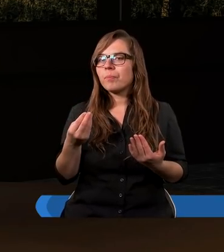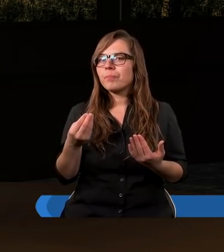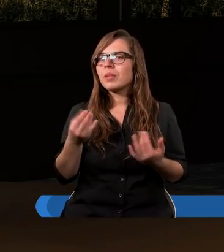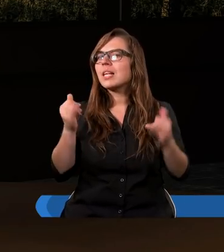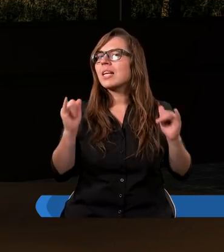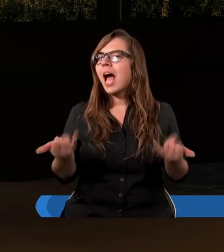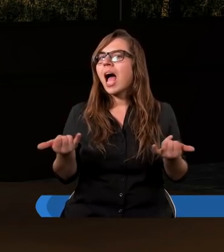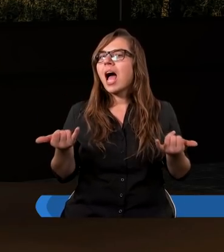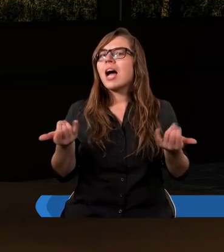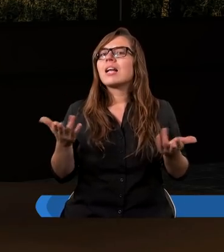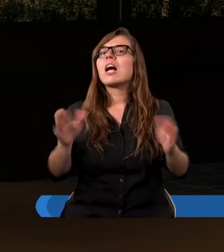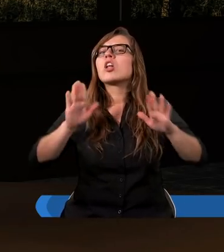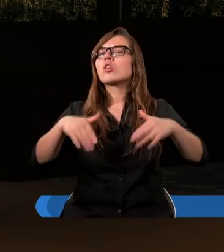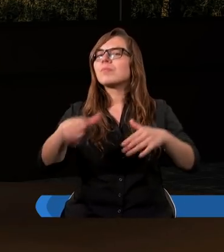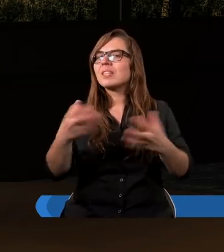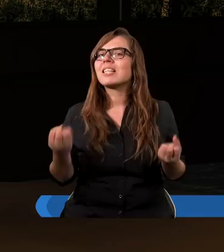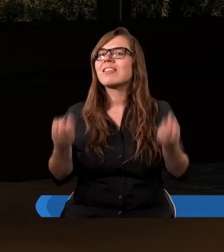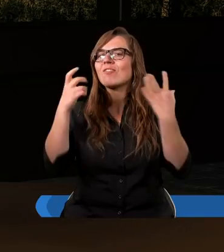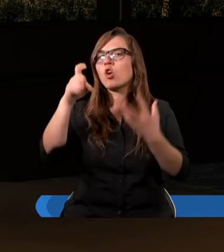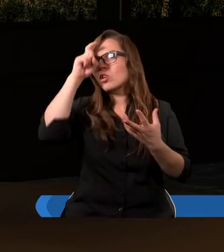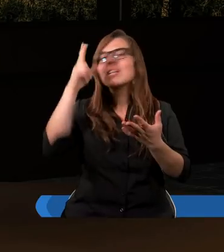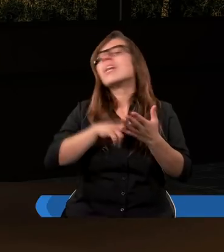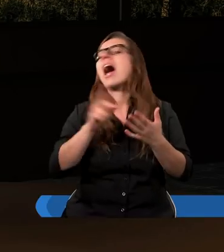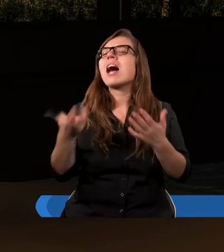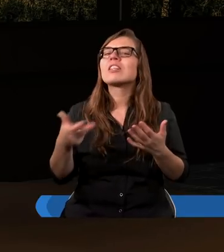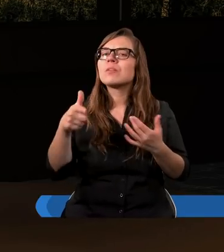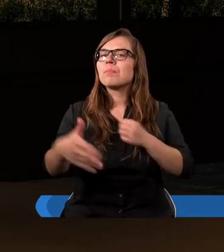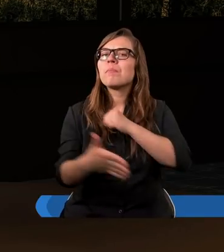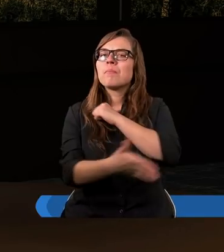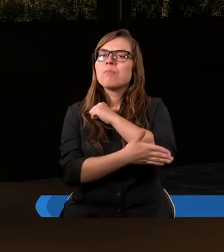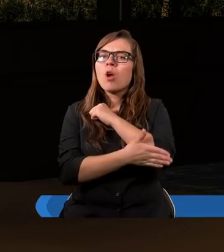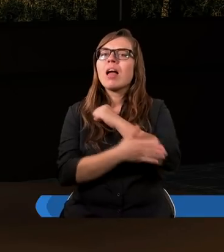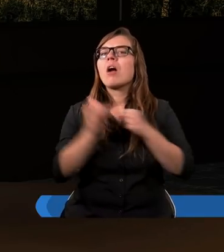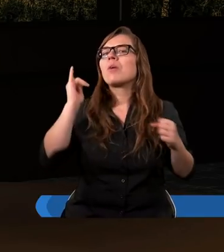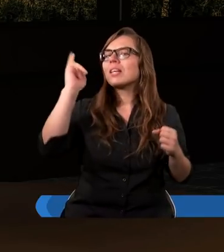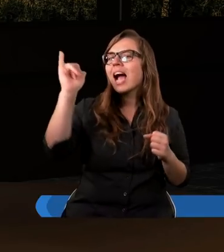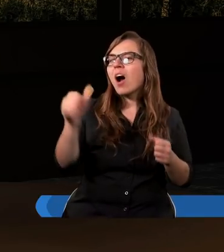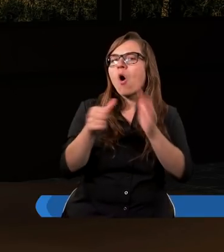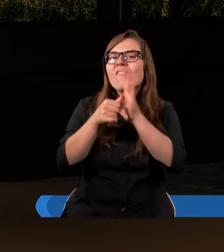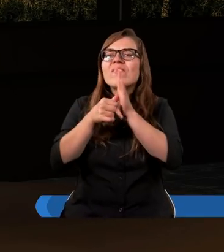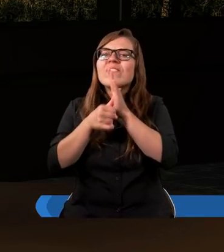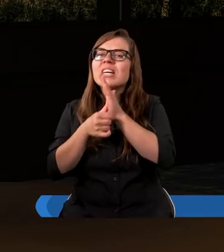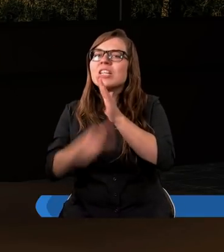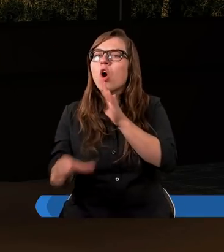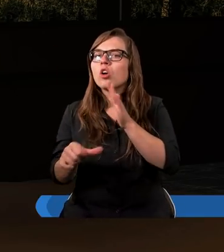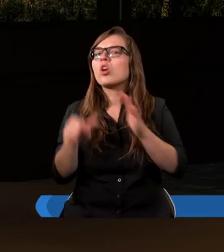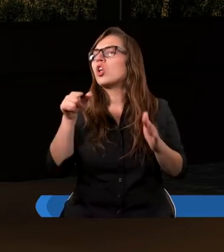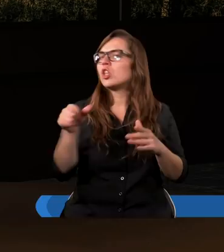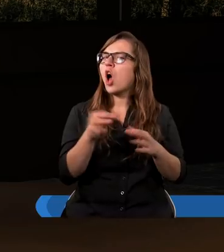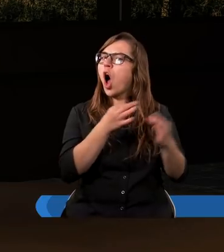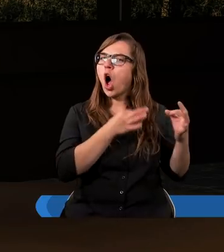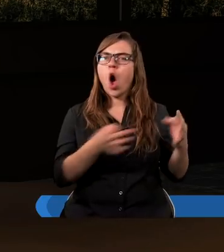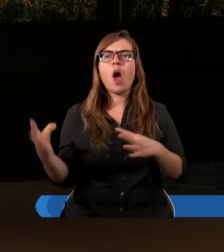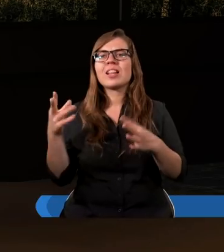Jak został stworzony człowiek? Na czym polegała jego wyjątkowość? To od razu